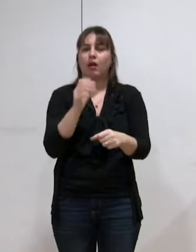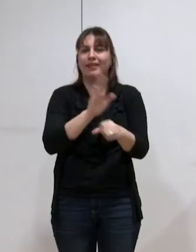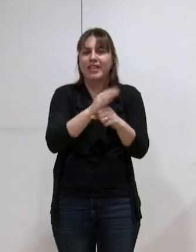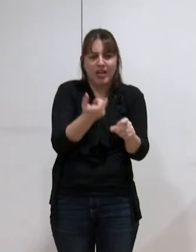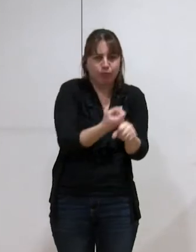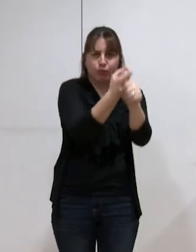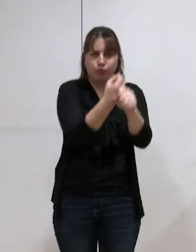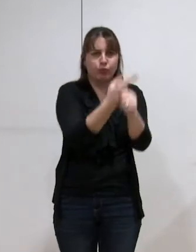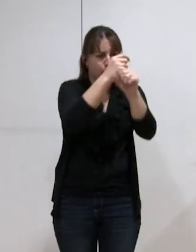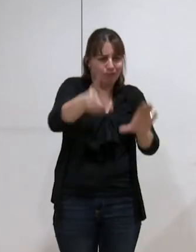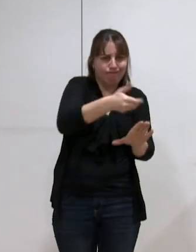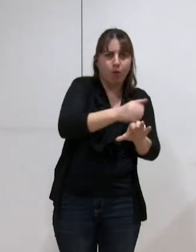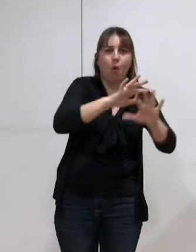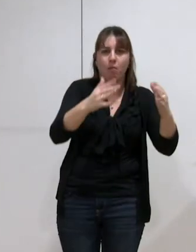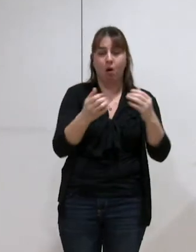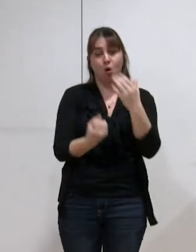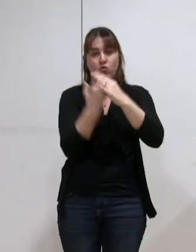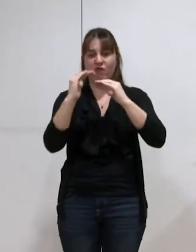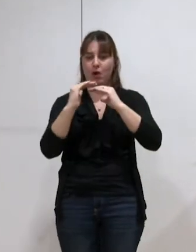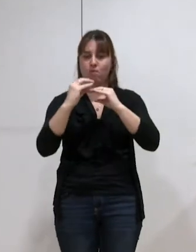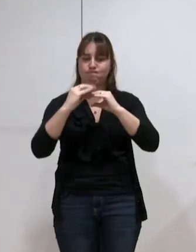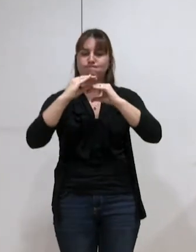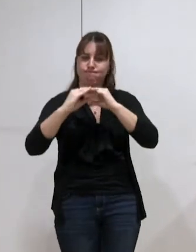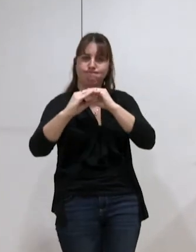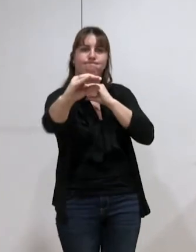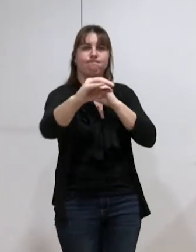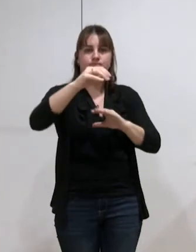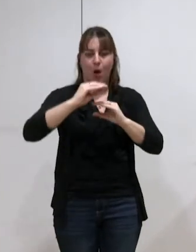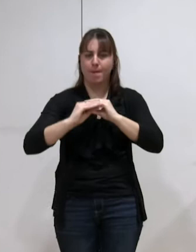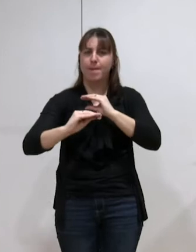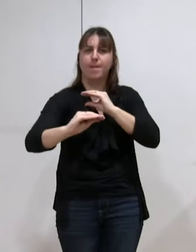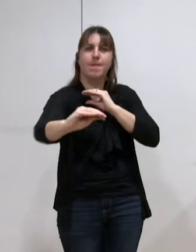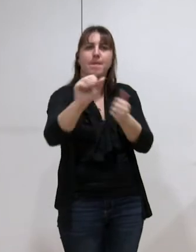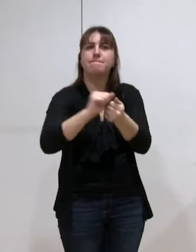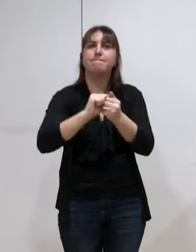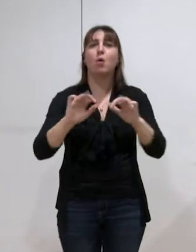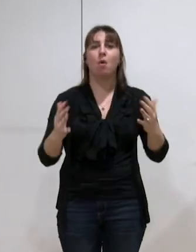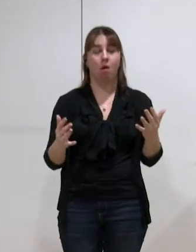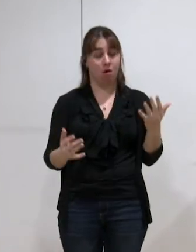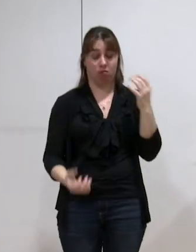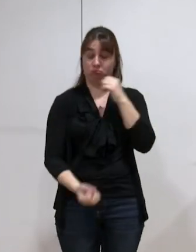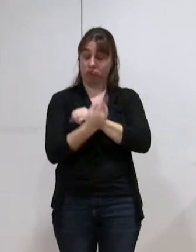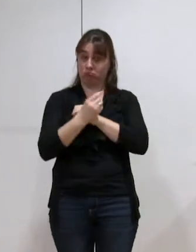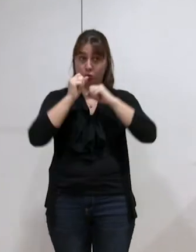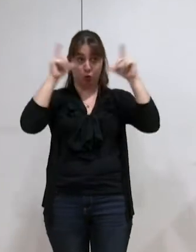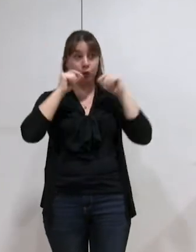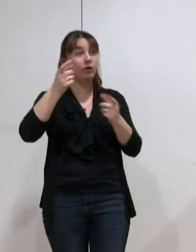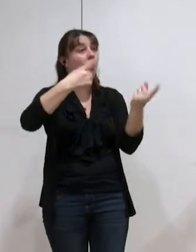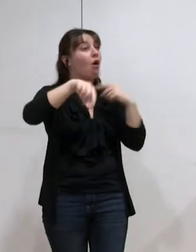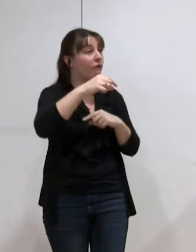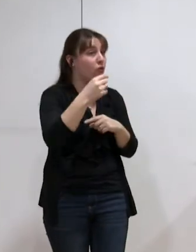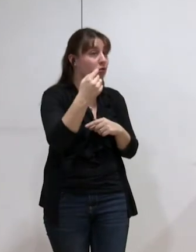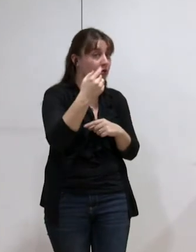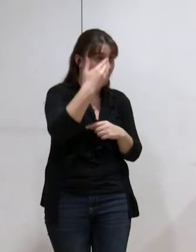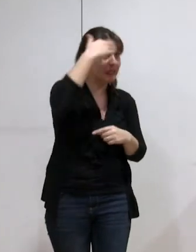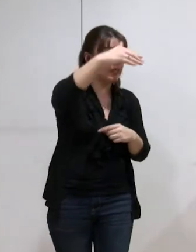remise en place de nouvelles couches de surface. Et là, on trouve des choses qui sont pour le moins surprenantes. Alors si quelqu'un a la réponse, qu me